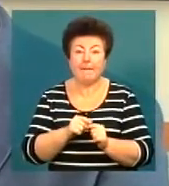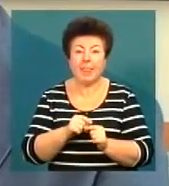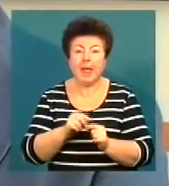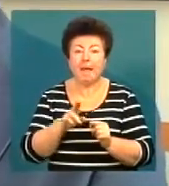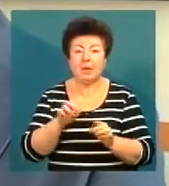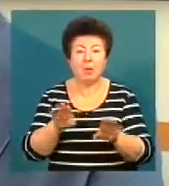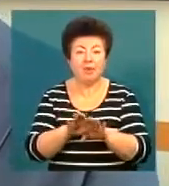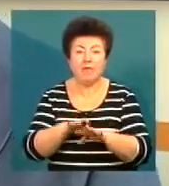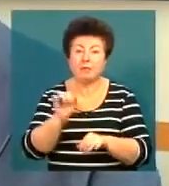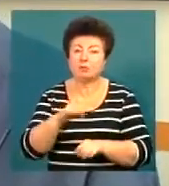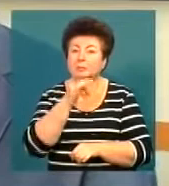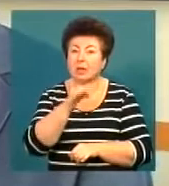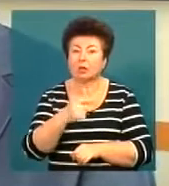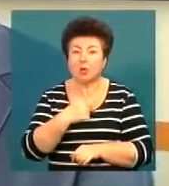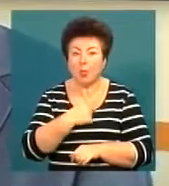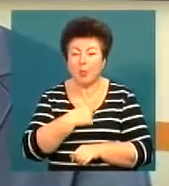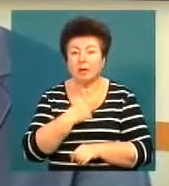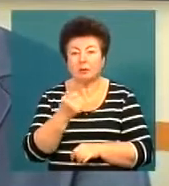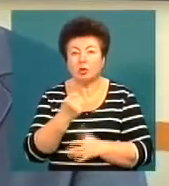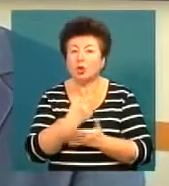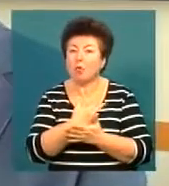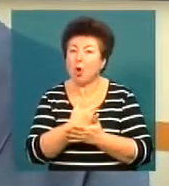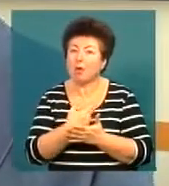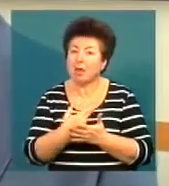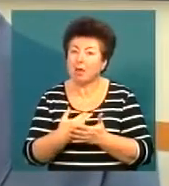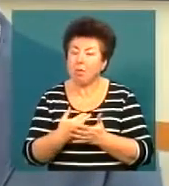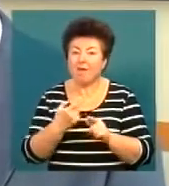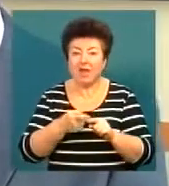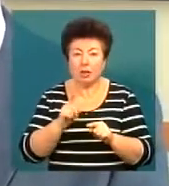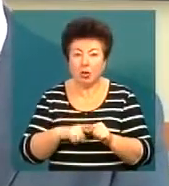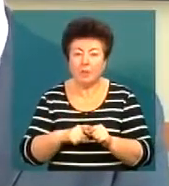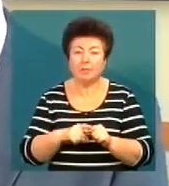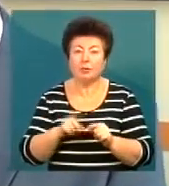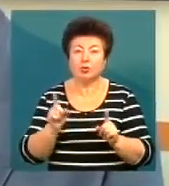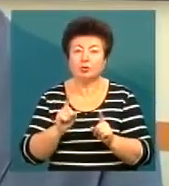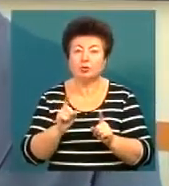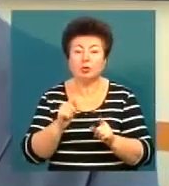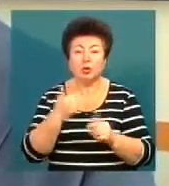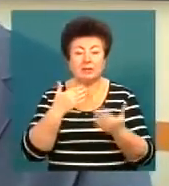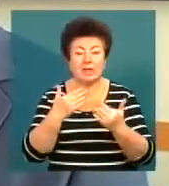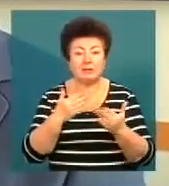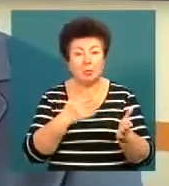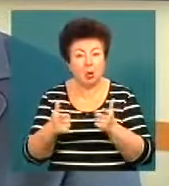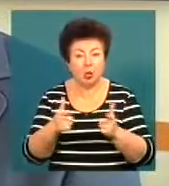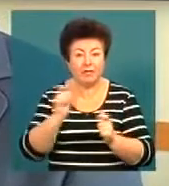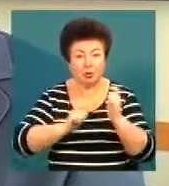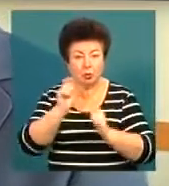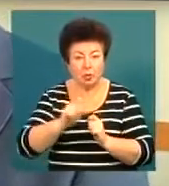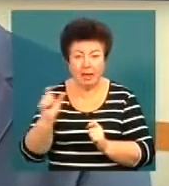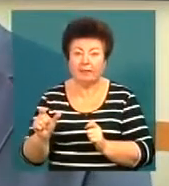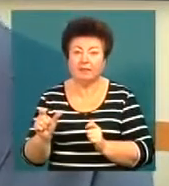при порівнянні ми можемо сказати, що ми дещо програємо. Але, що стосується підготовки студентів і